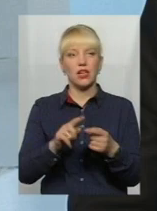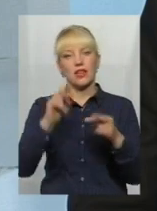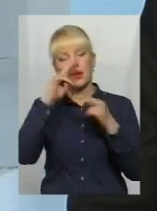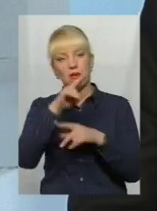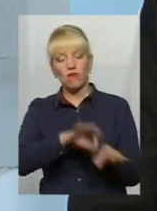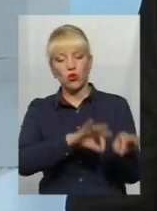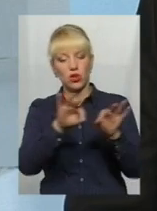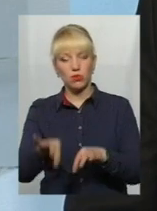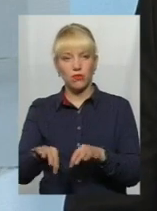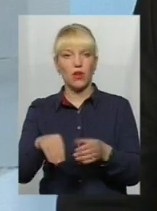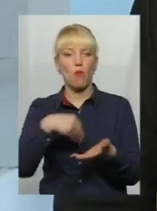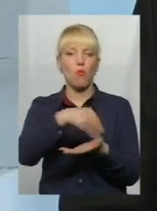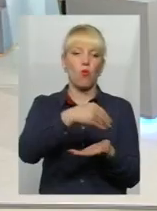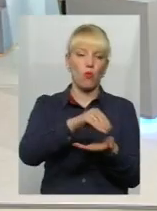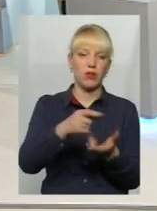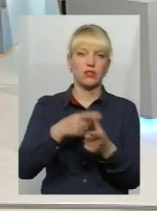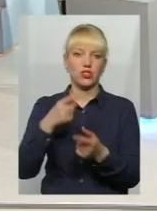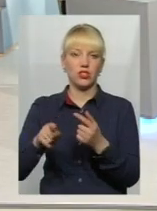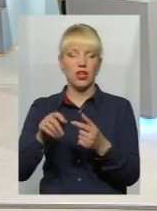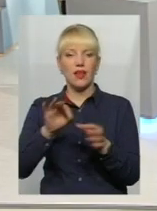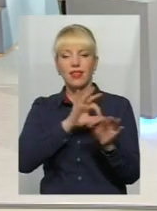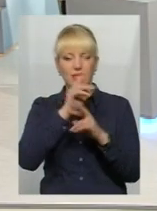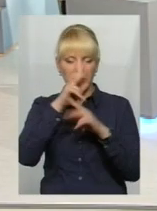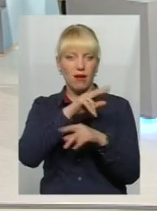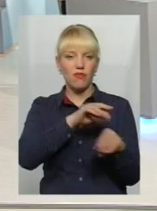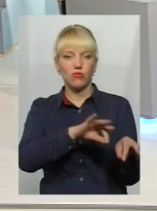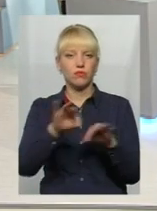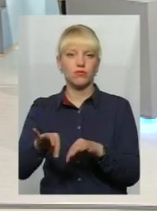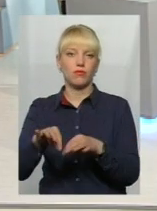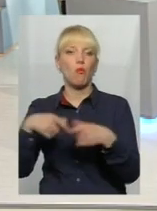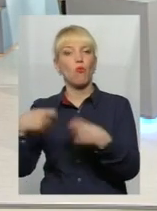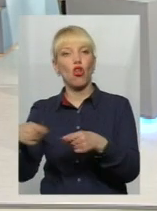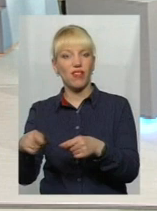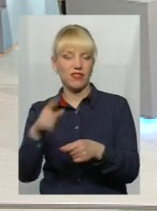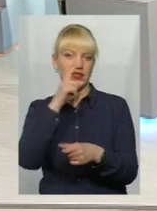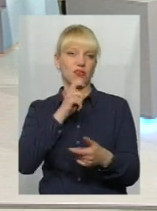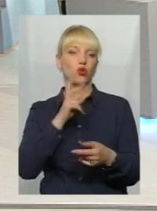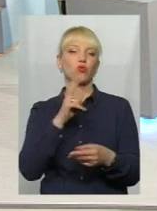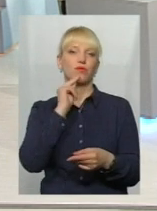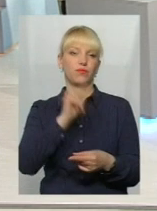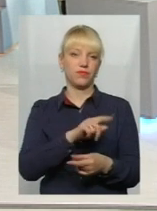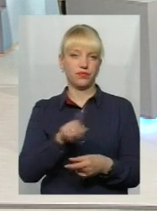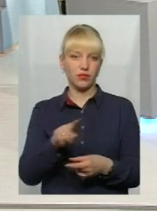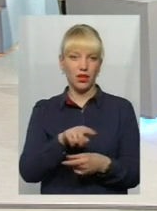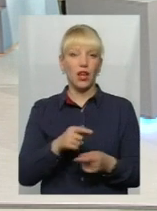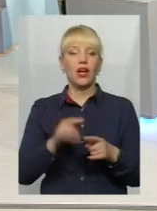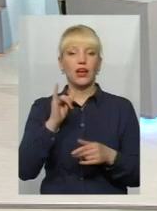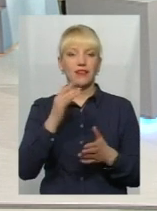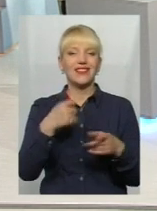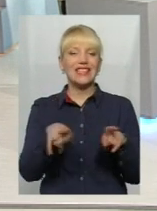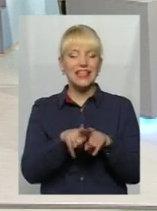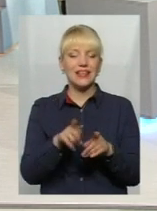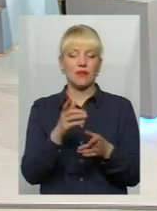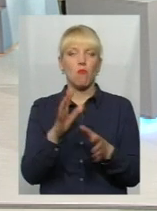транспортував той покупець чи продавець, це теж не зовсім просто. Тобто, є ряд таких суттєвих моментів, на